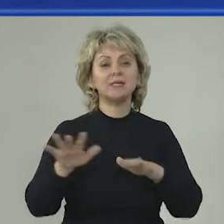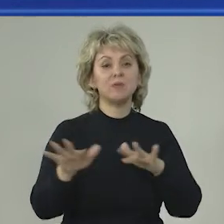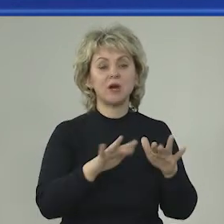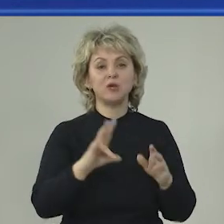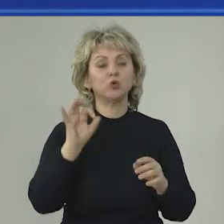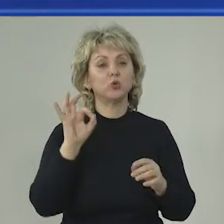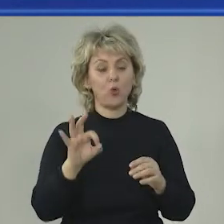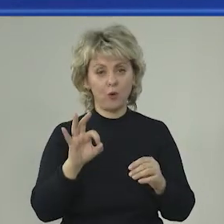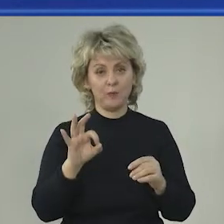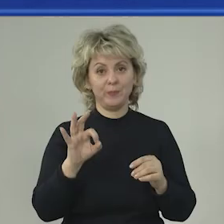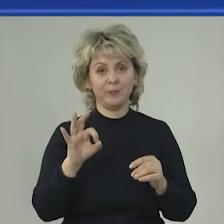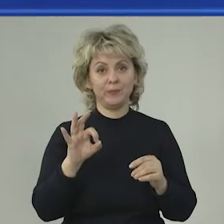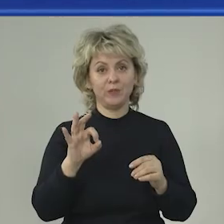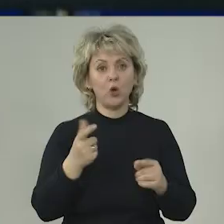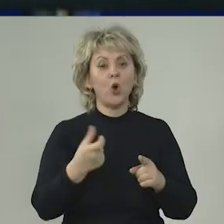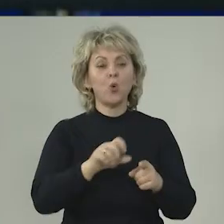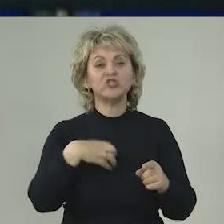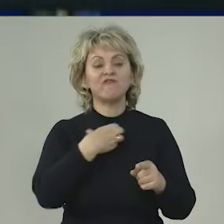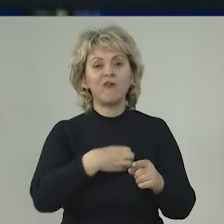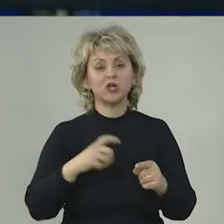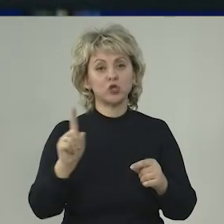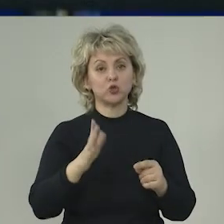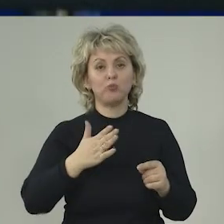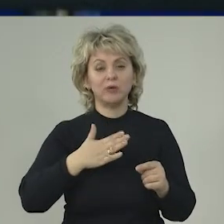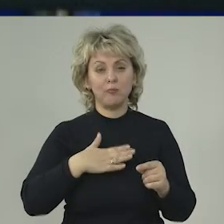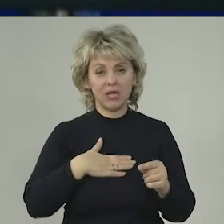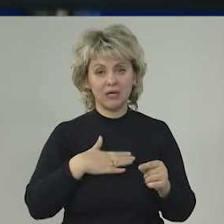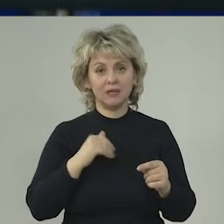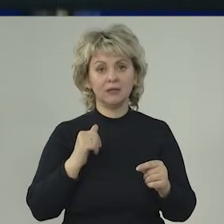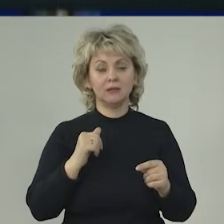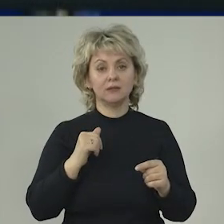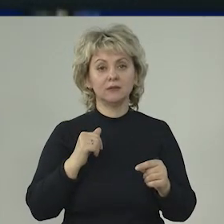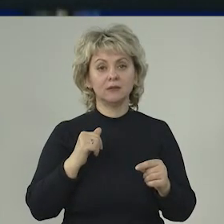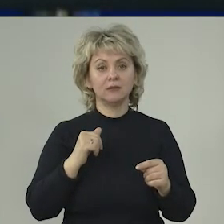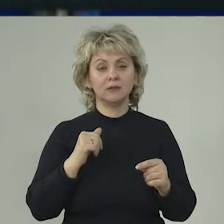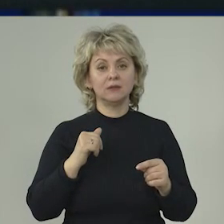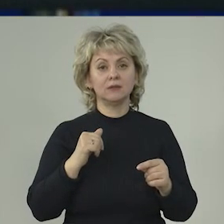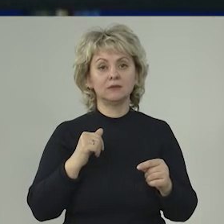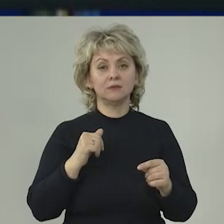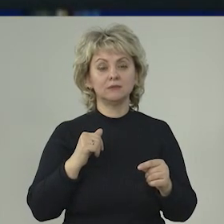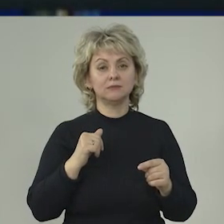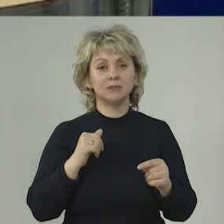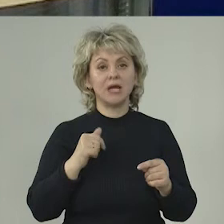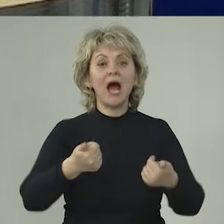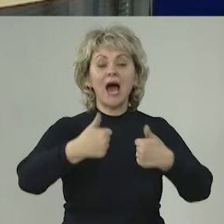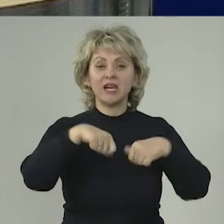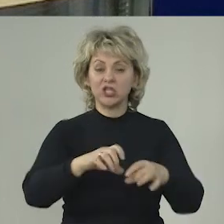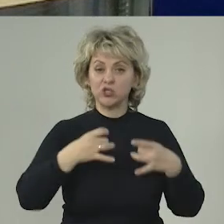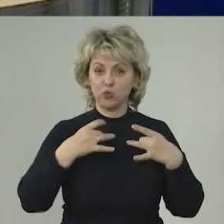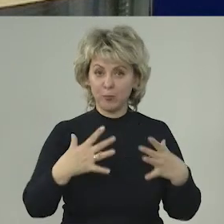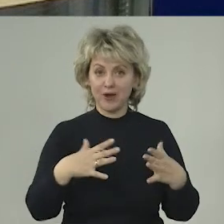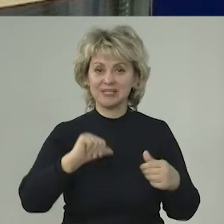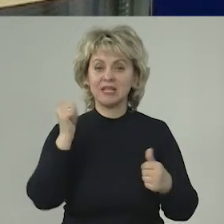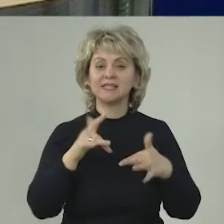мероприятия, но очень важно, чтобы мы, организуя